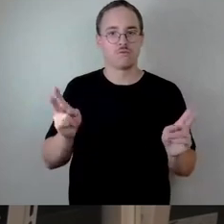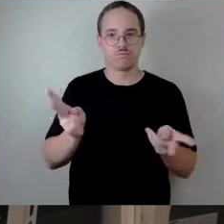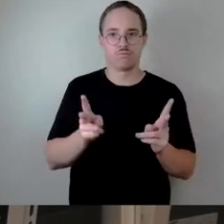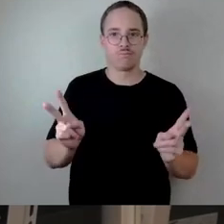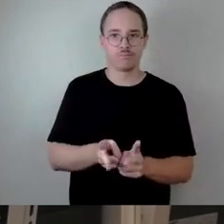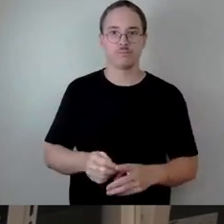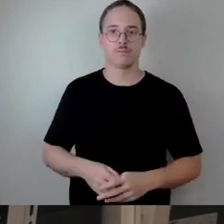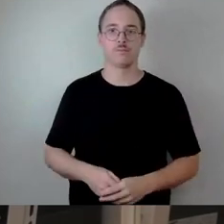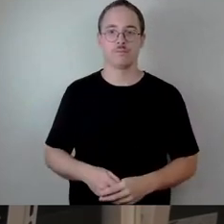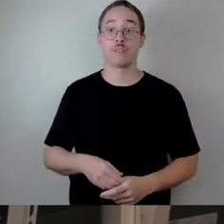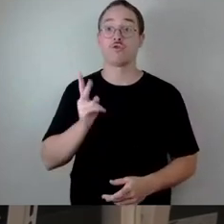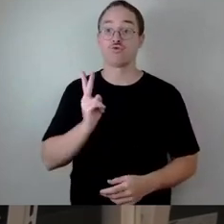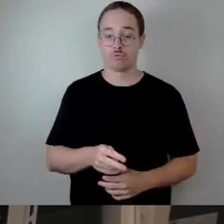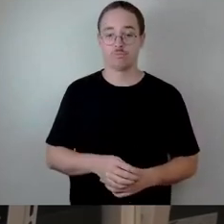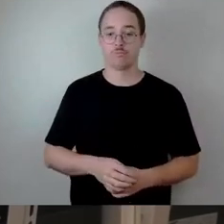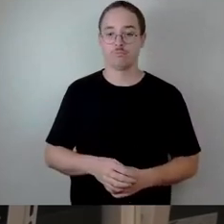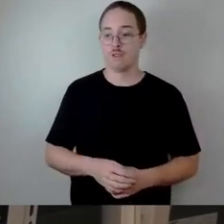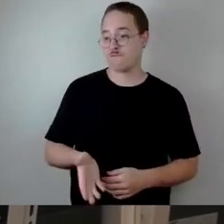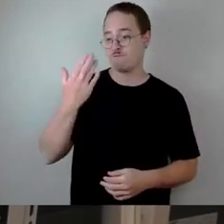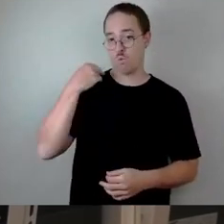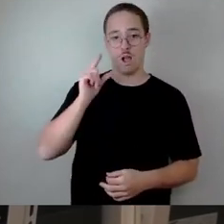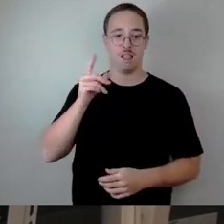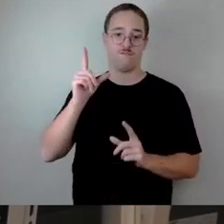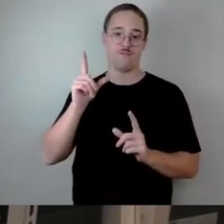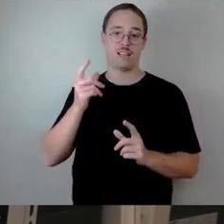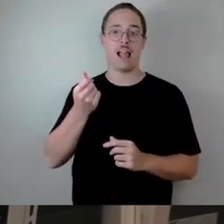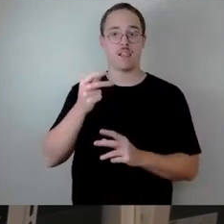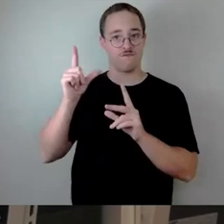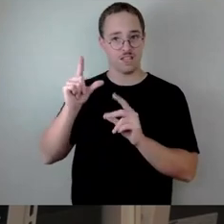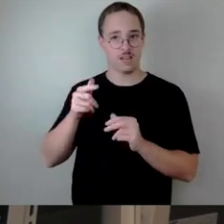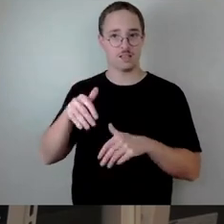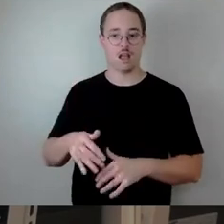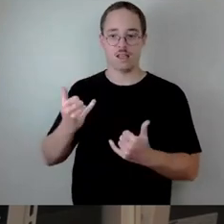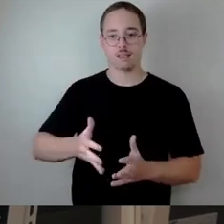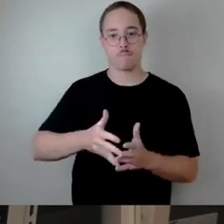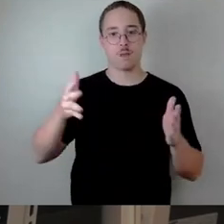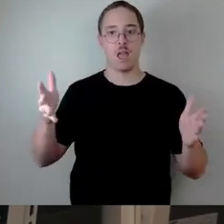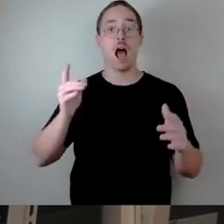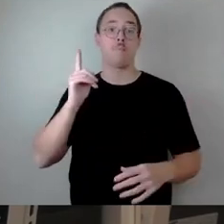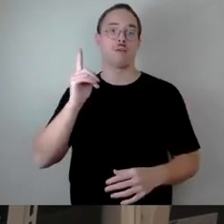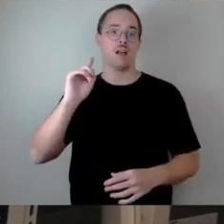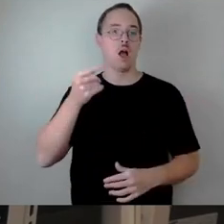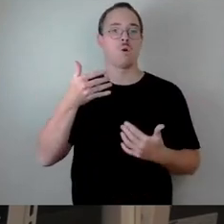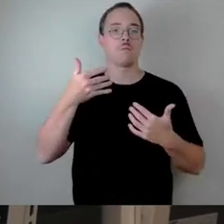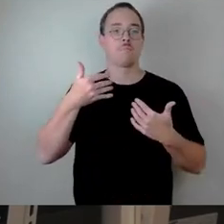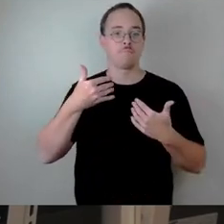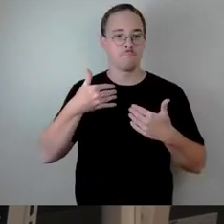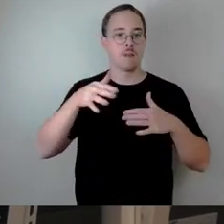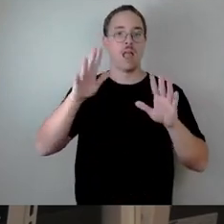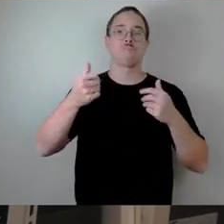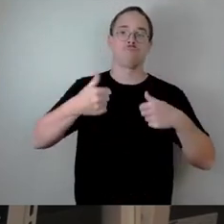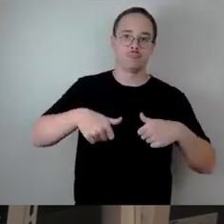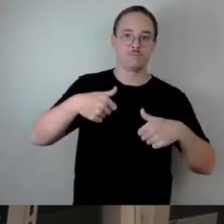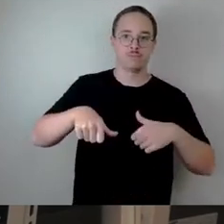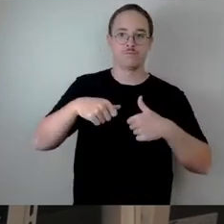nie so viele Lasten. Und das ist eben ein Kreislauf in dieser Frage. Und da sind Dogmen da, die heißen, wir wollen auf keinen Fall, ich mache ein Beispiel, keinen Fall